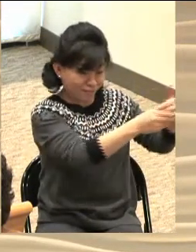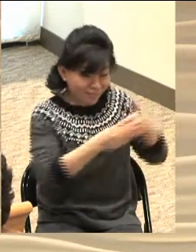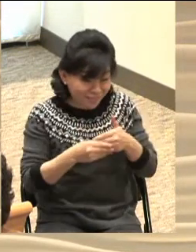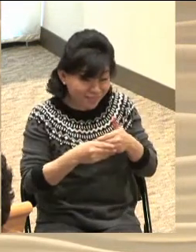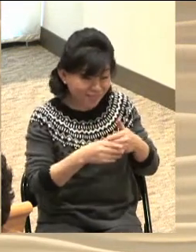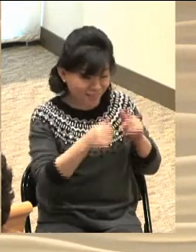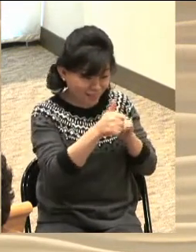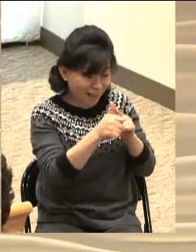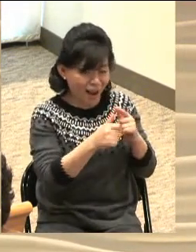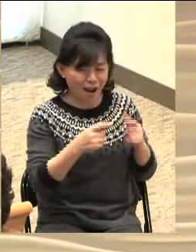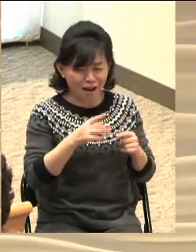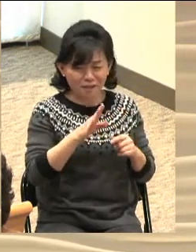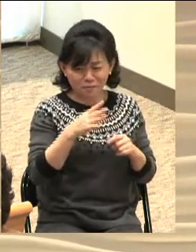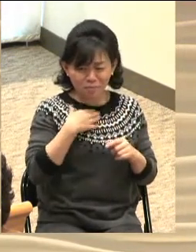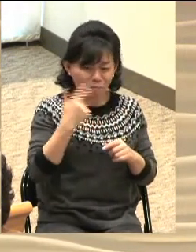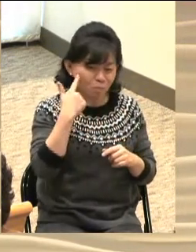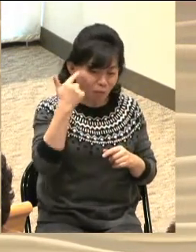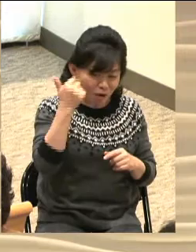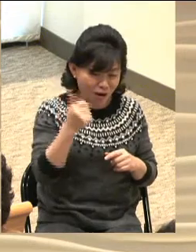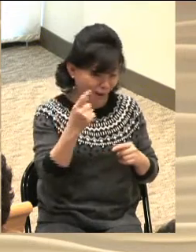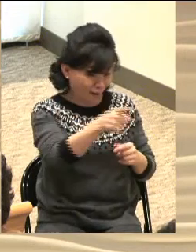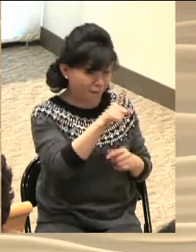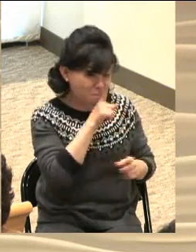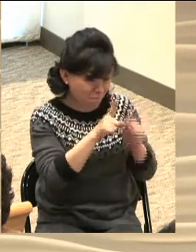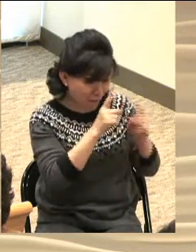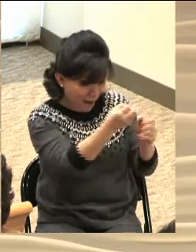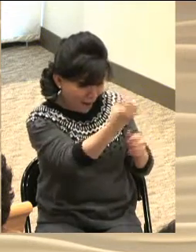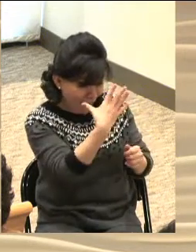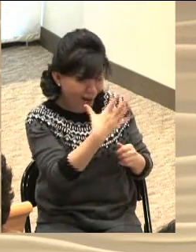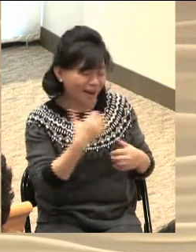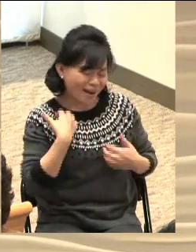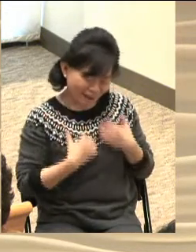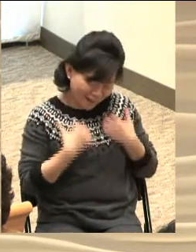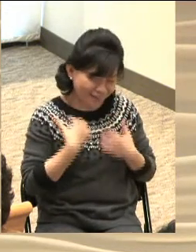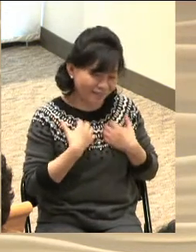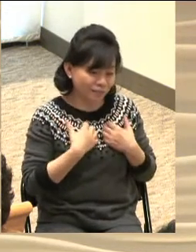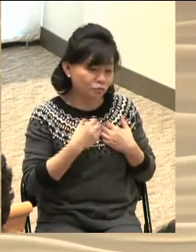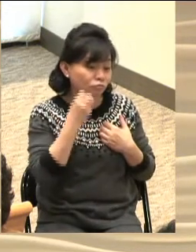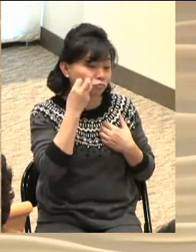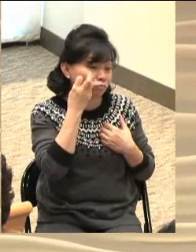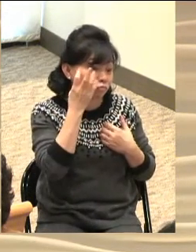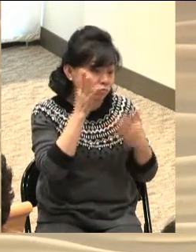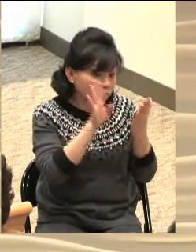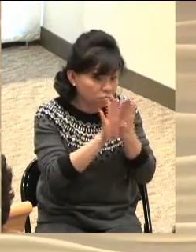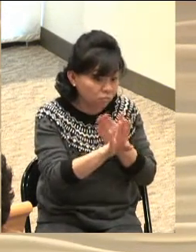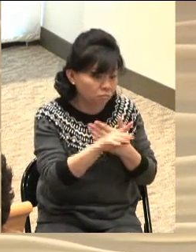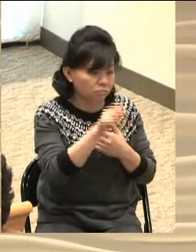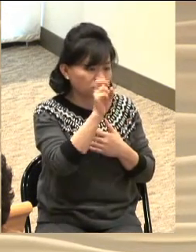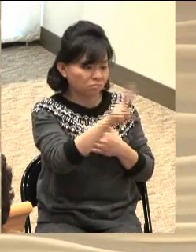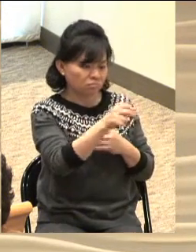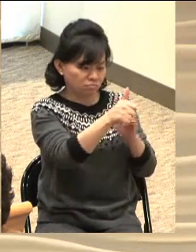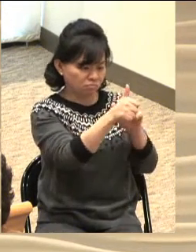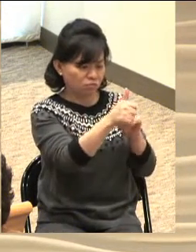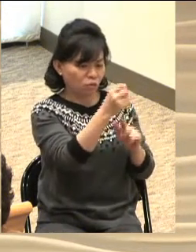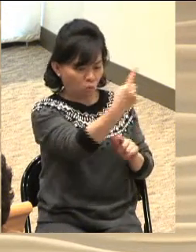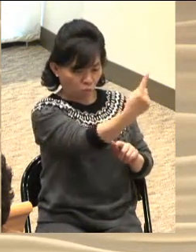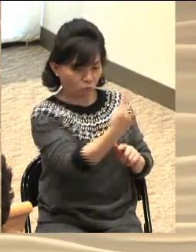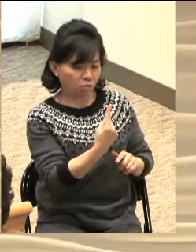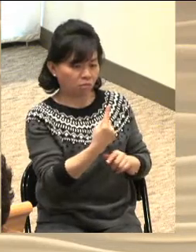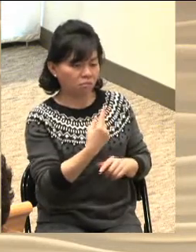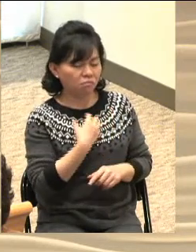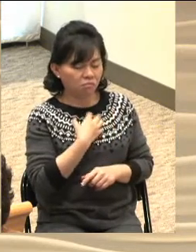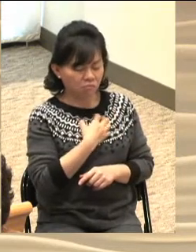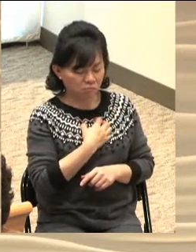마음이 기뻤는지 모릅니다 그렇게 몇 달을 더 지났는데 어느 날 그 형제가 슬픈 얼굴로 저를